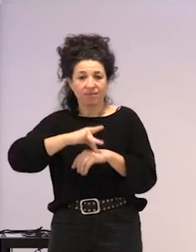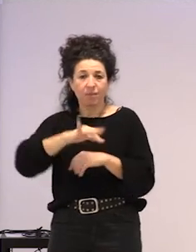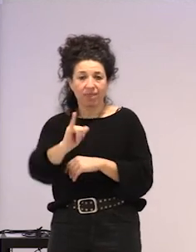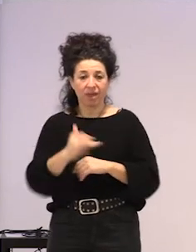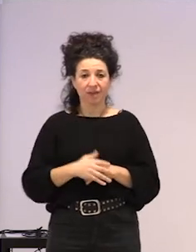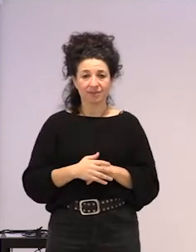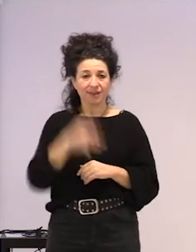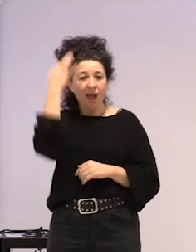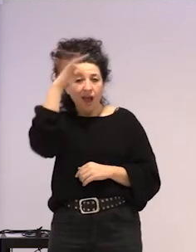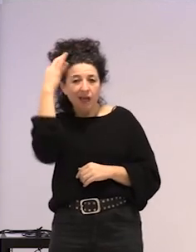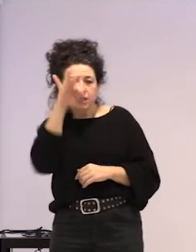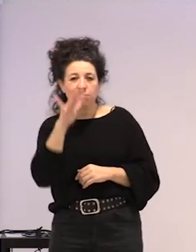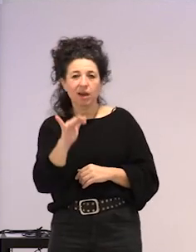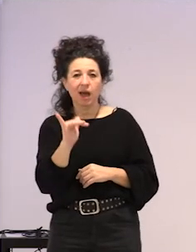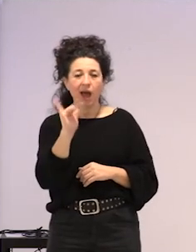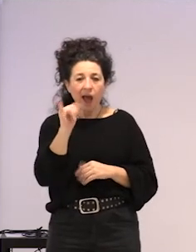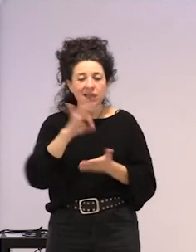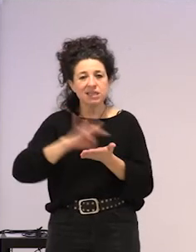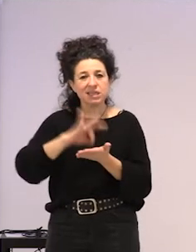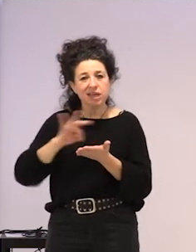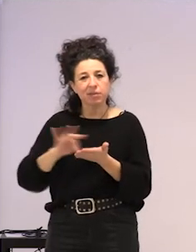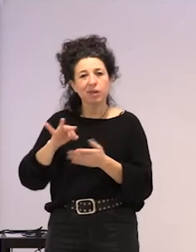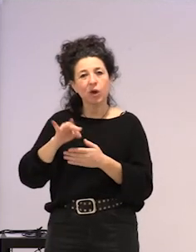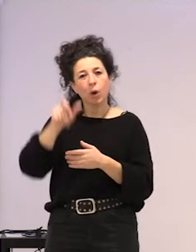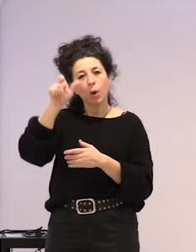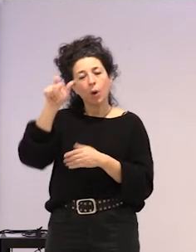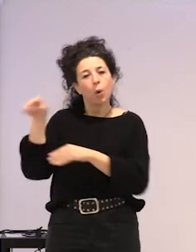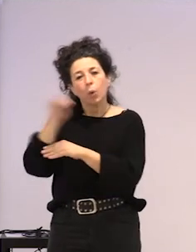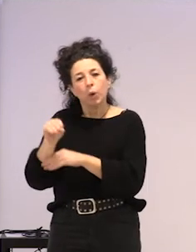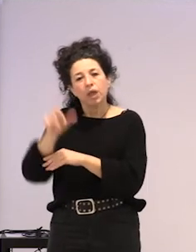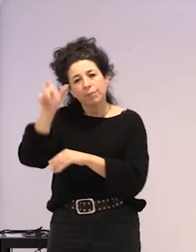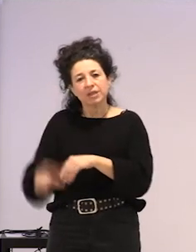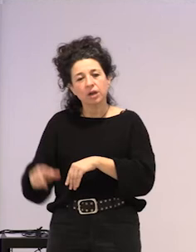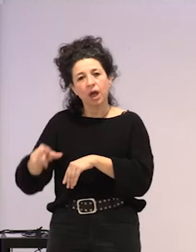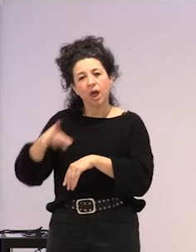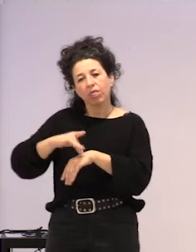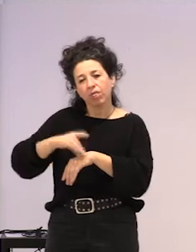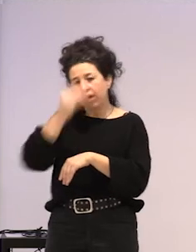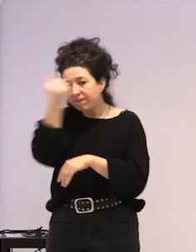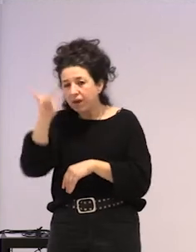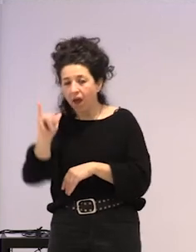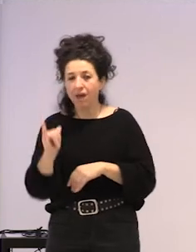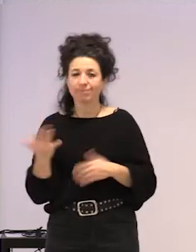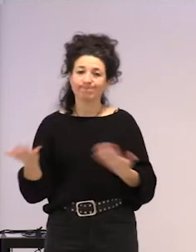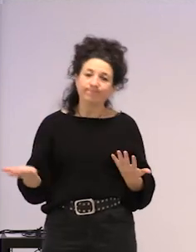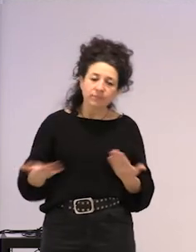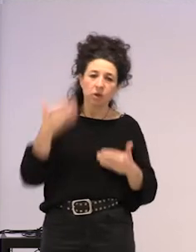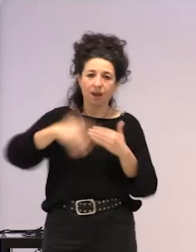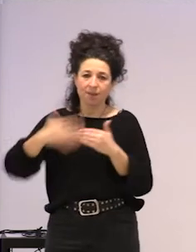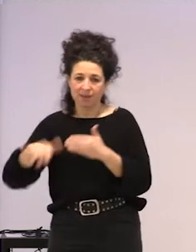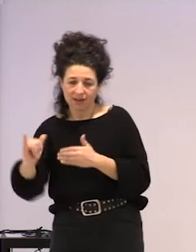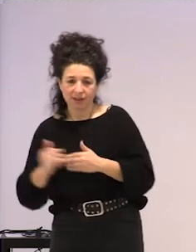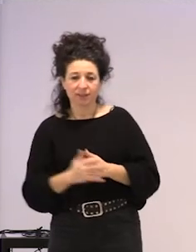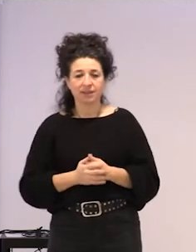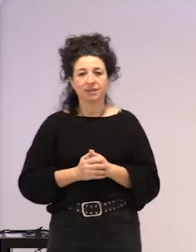zerbitzua, altzaimera daukan nirea eta zaintzeko, ez, ba, hemen mugandiak ditugu ere bai, ez, eta hemen, ba,